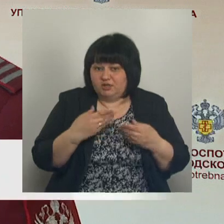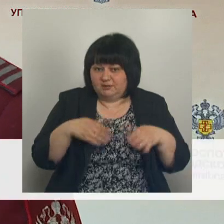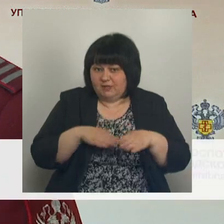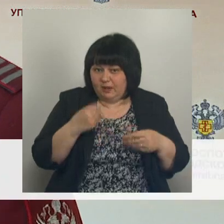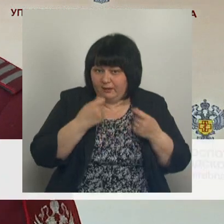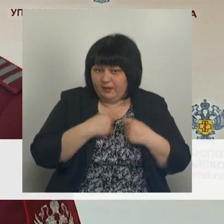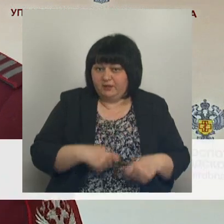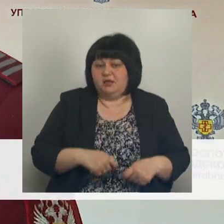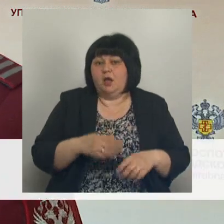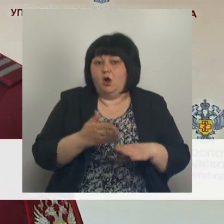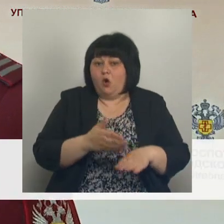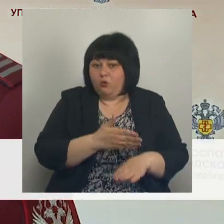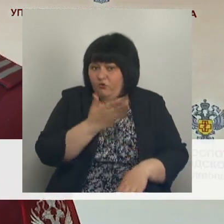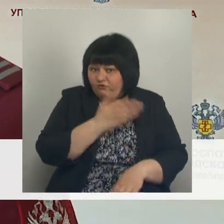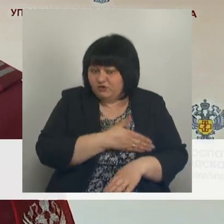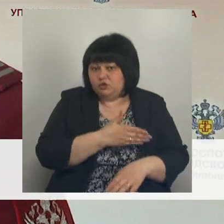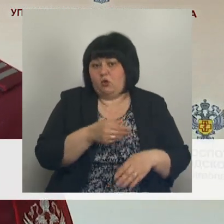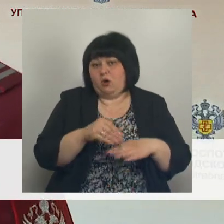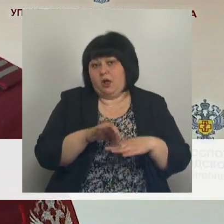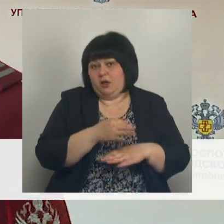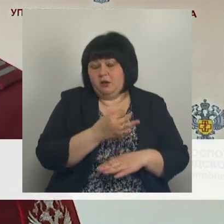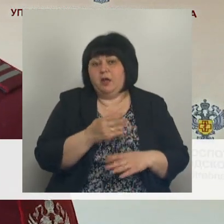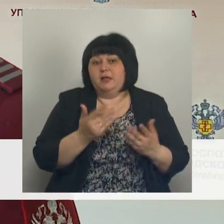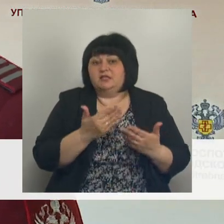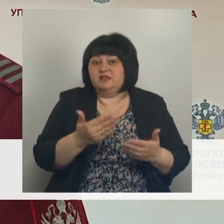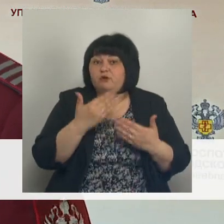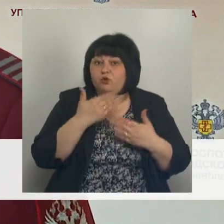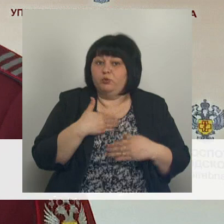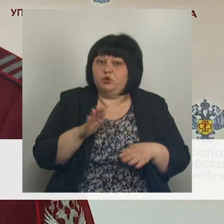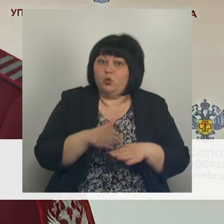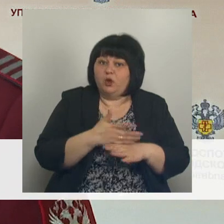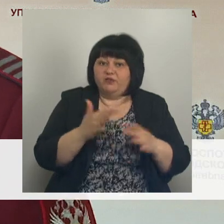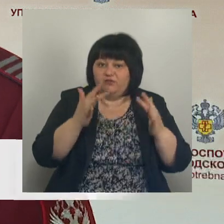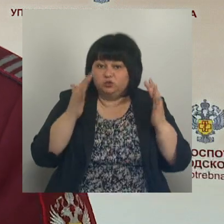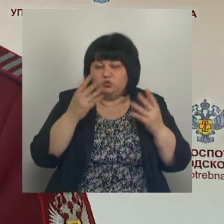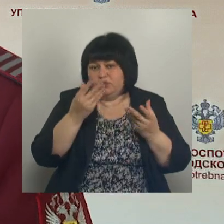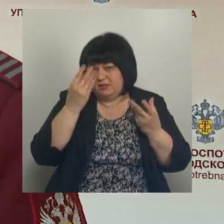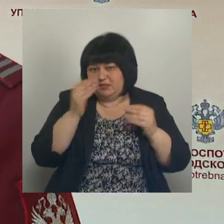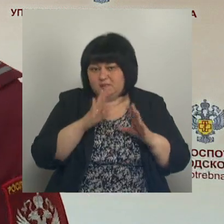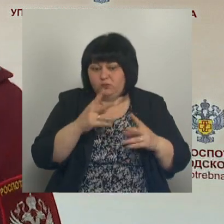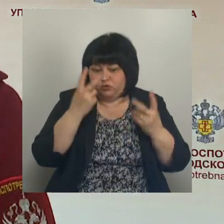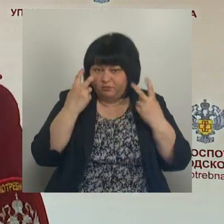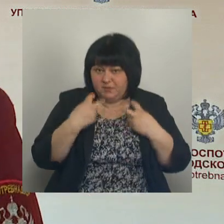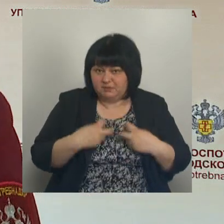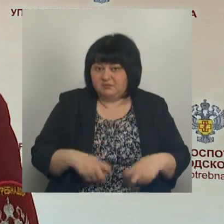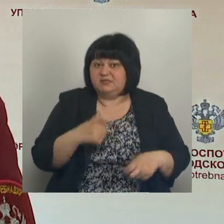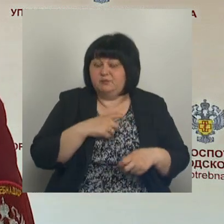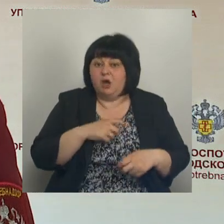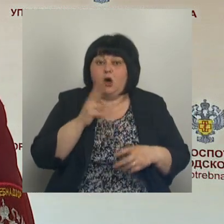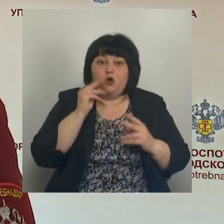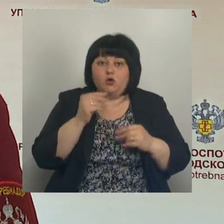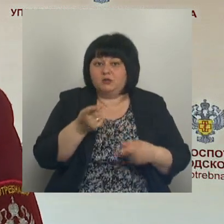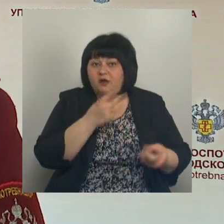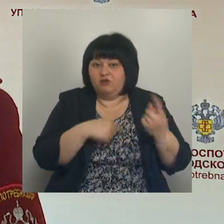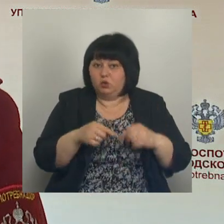желательно высокая обувь. И если вы все-таки любите гулять в лесу, не забудьте осмотреть себя после того, как вы из